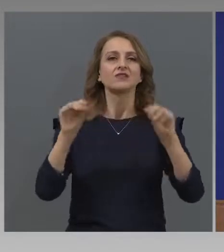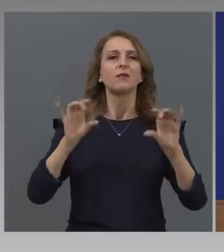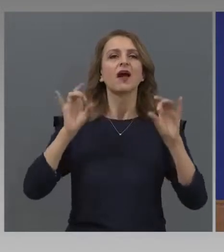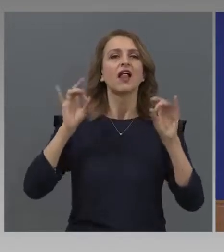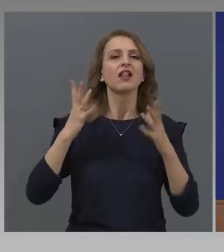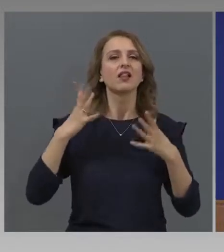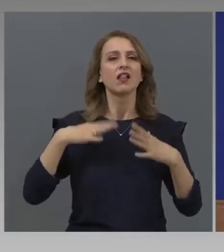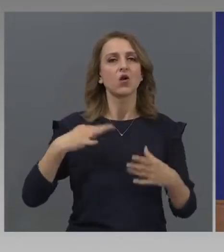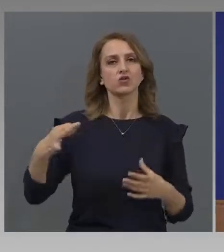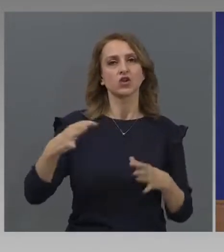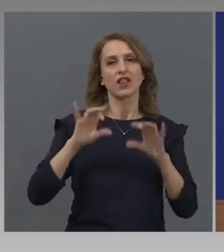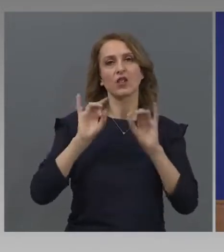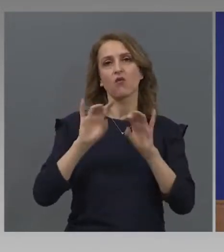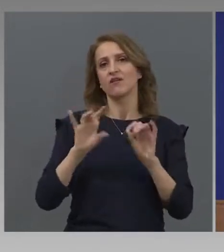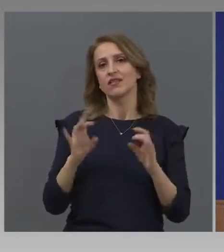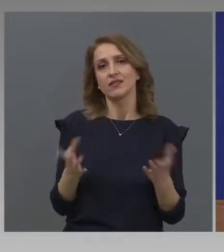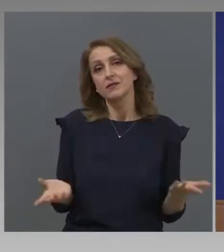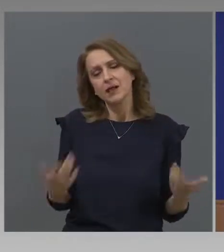Може би